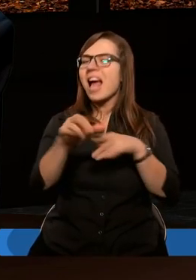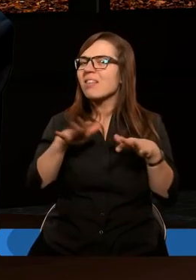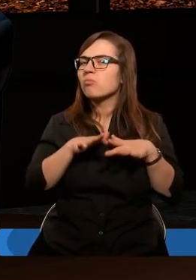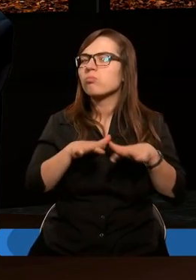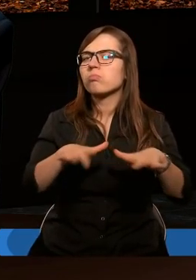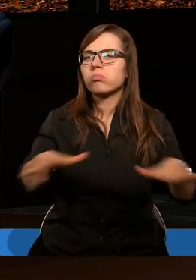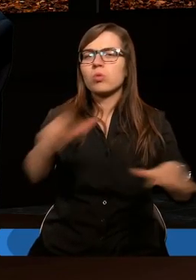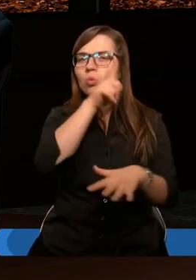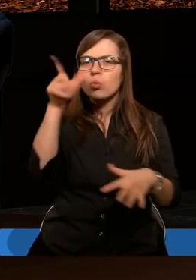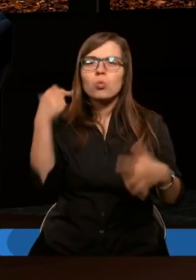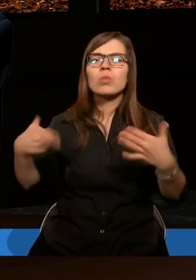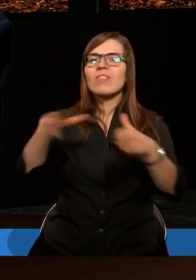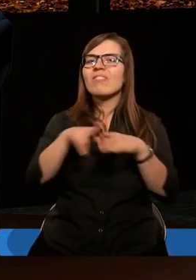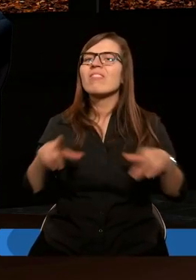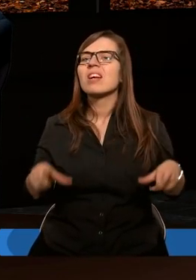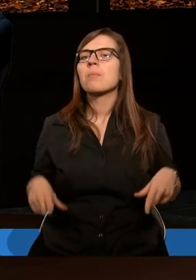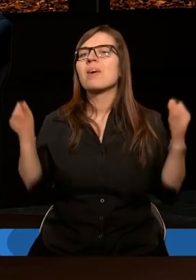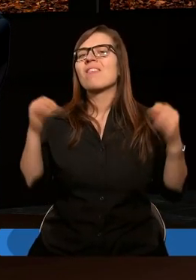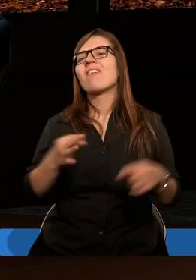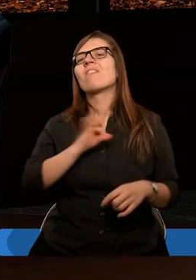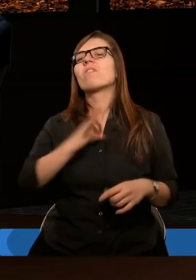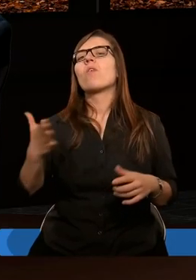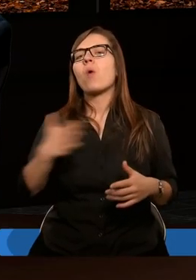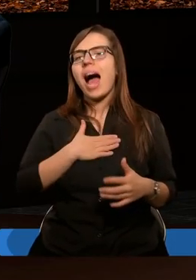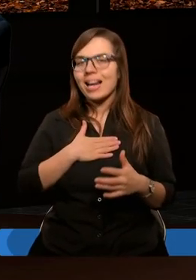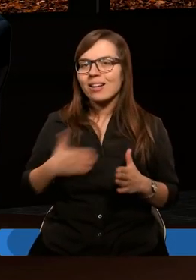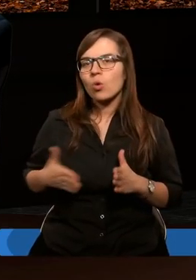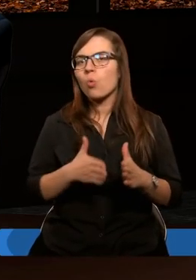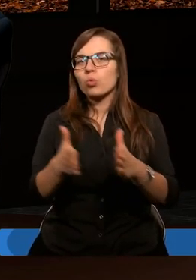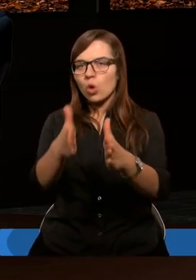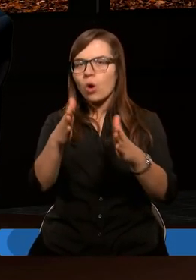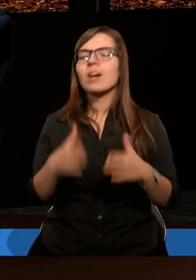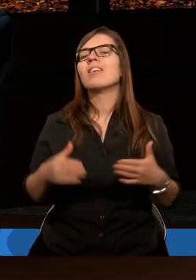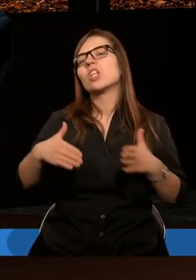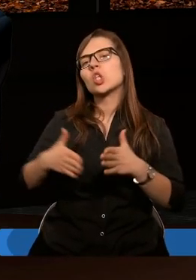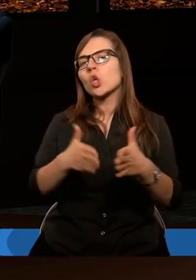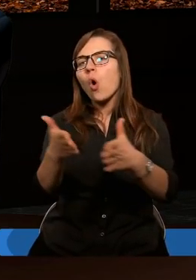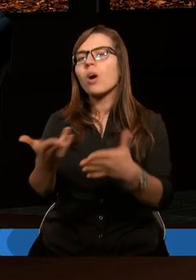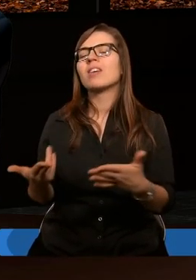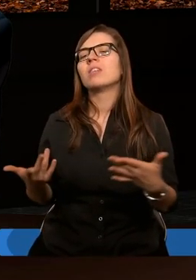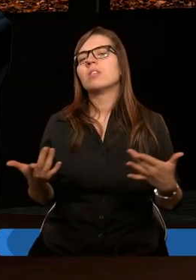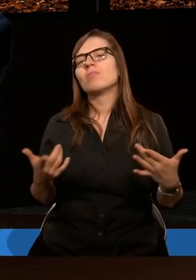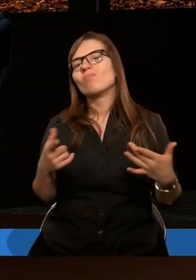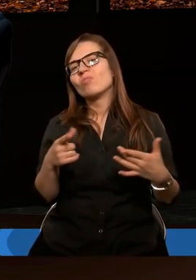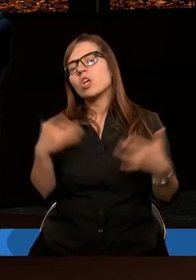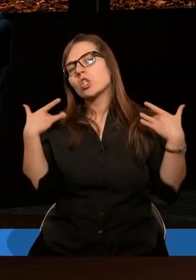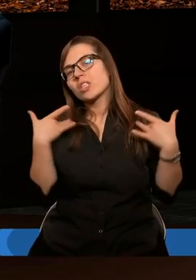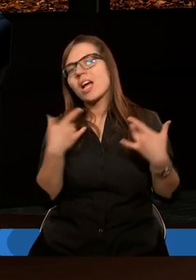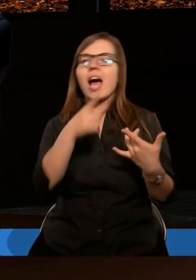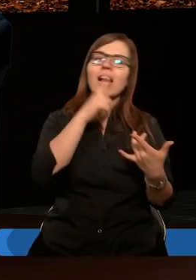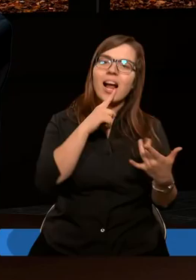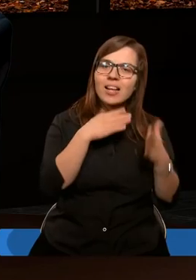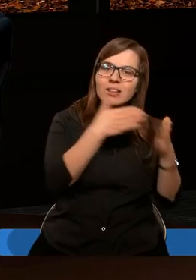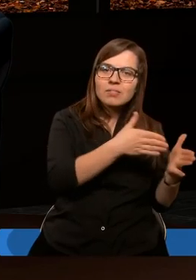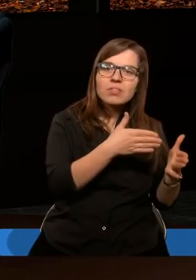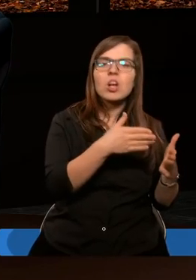wielu ludzi, którzy wybrali własną drogę, drogę życia religijnego,